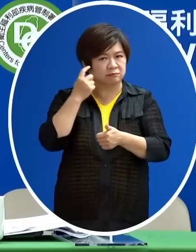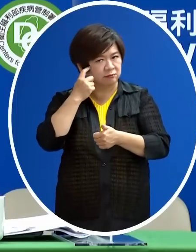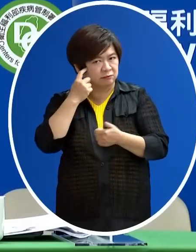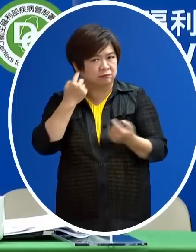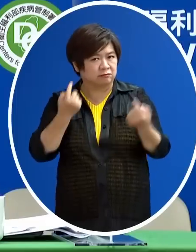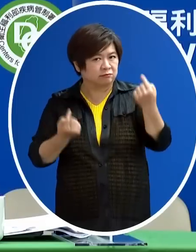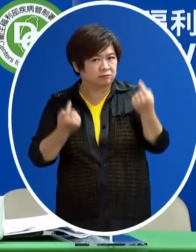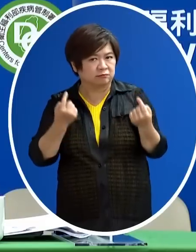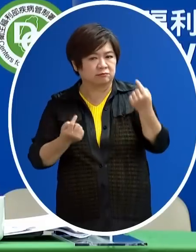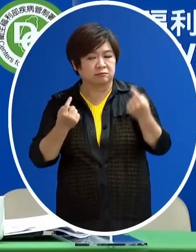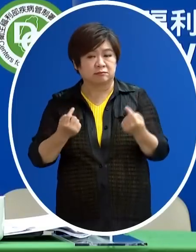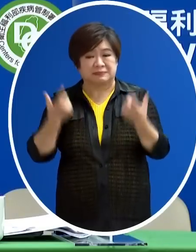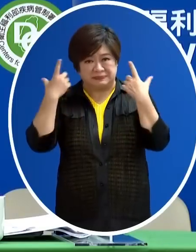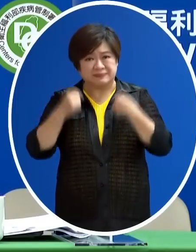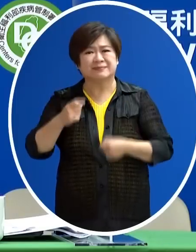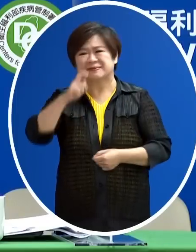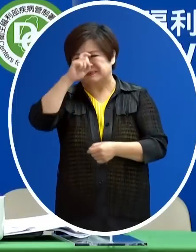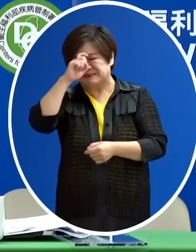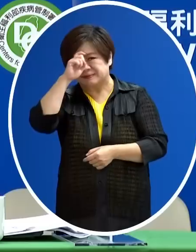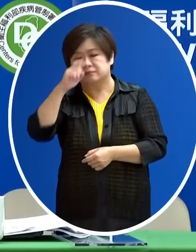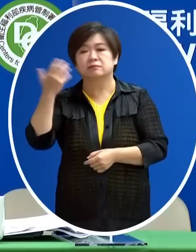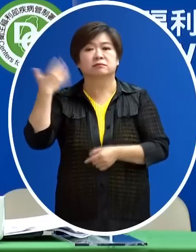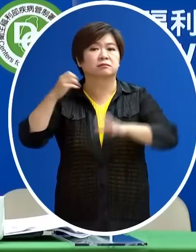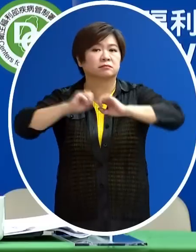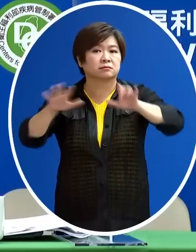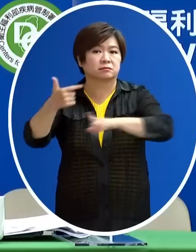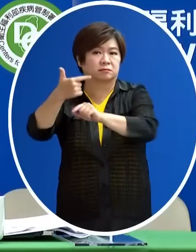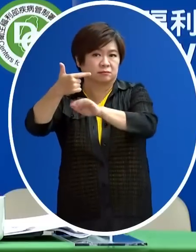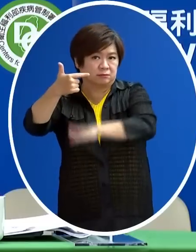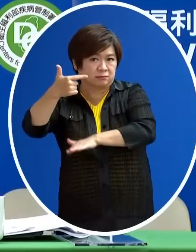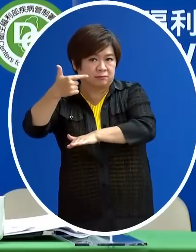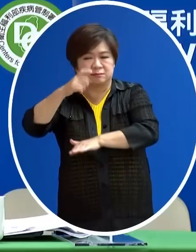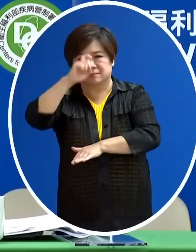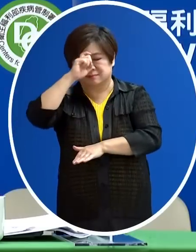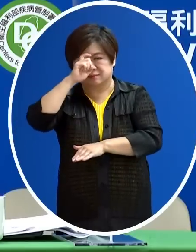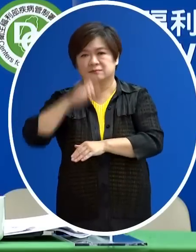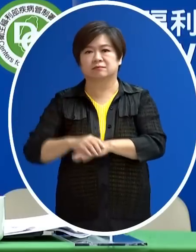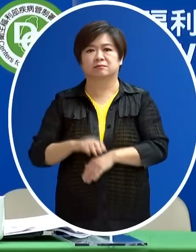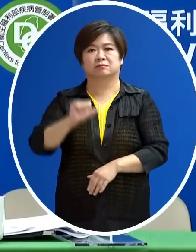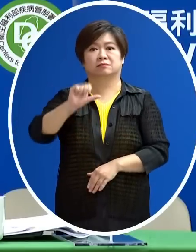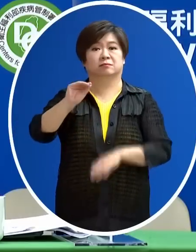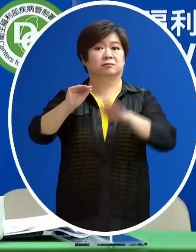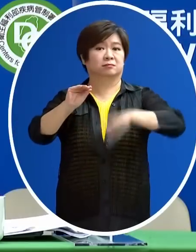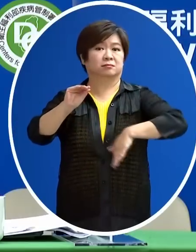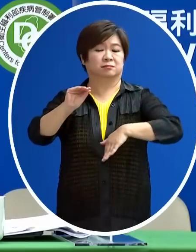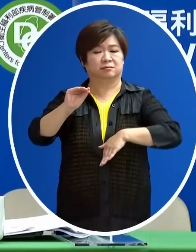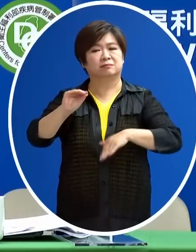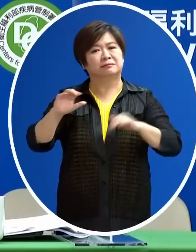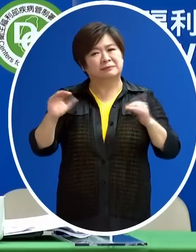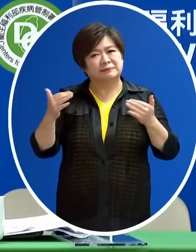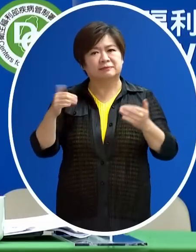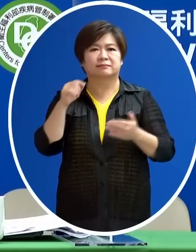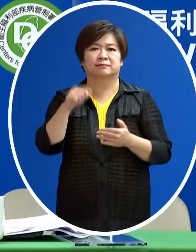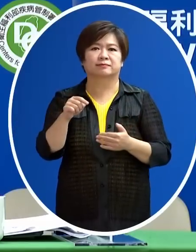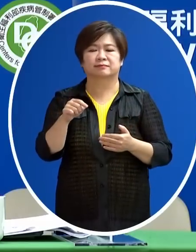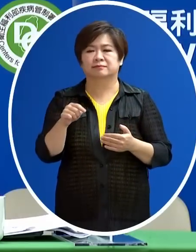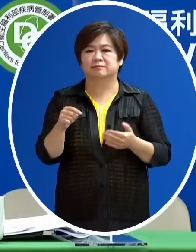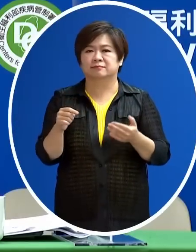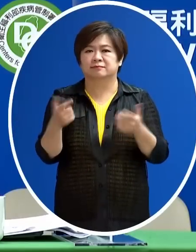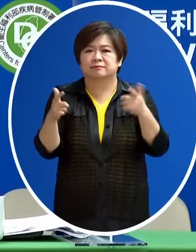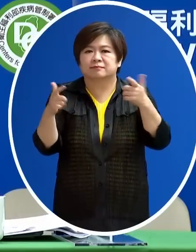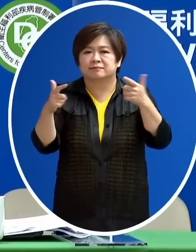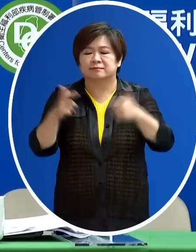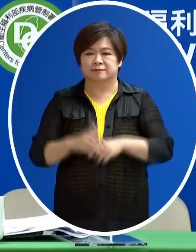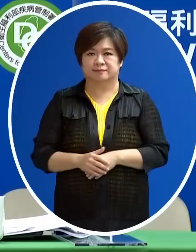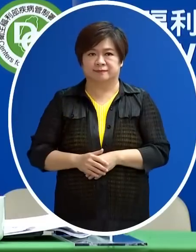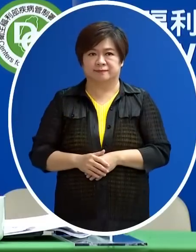相比都比 就預期希望 上次我們不是說6月底就希望跌破萬例嗎結果大致上次沒有 現在看起來